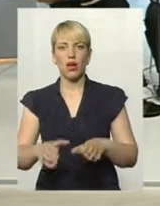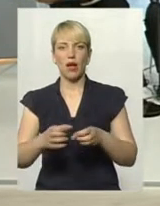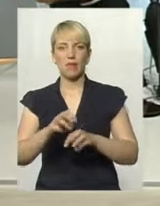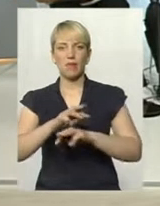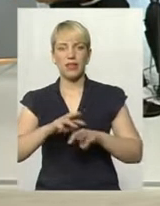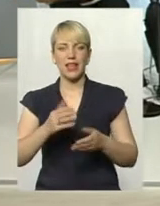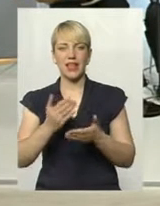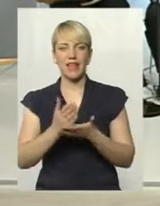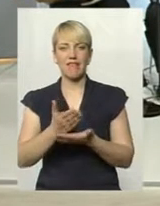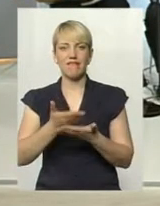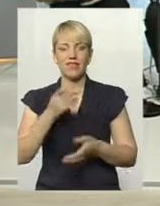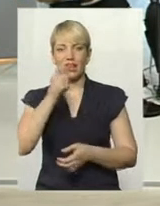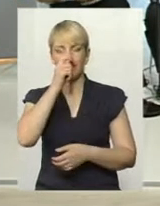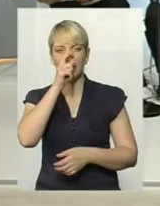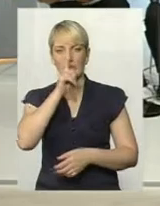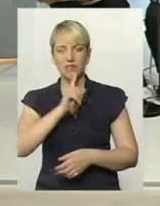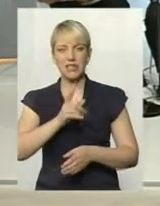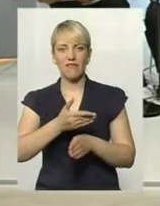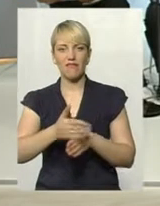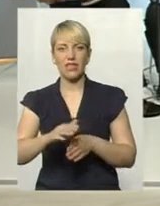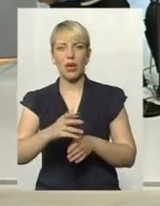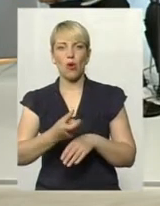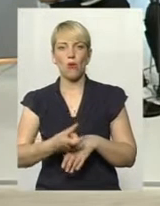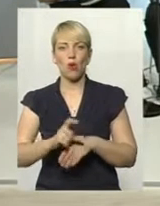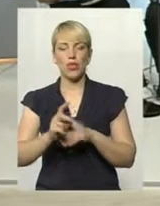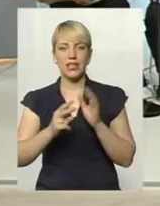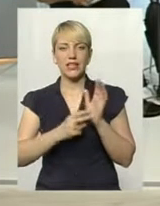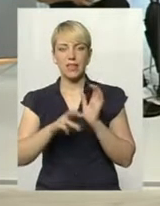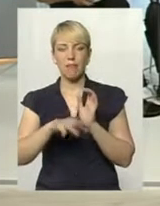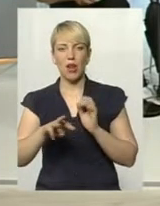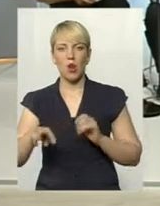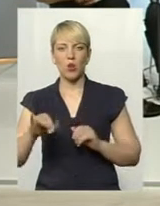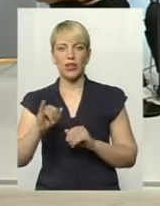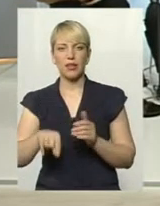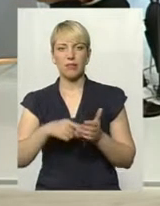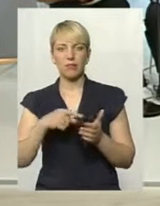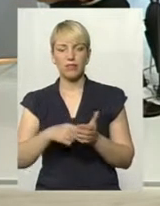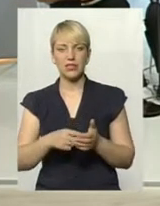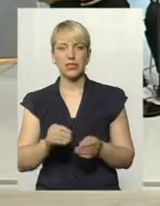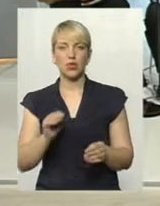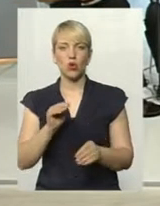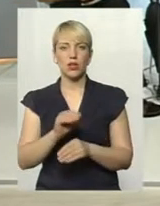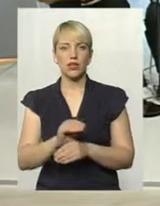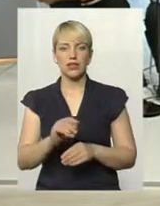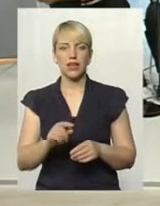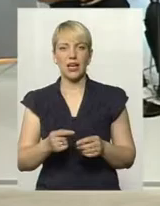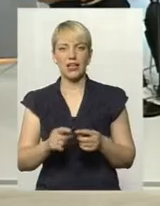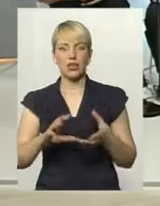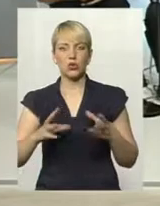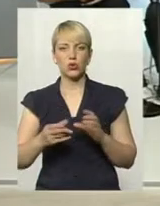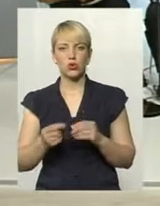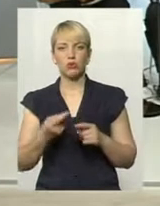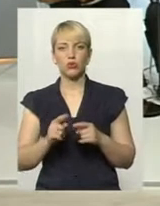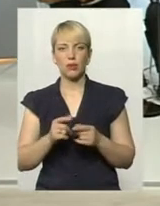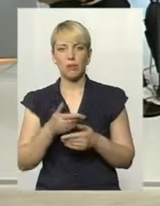є від квітня місяця, виділення понад 7 мільйонів, і місто докладає певну суму. І ми сподіваємося, що саме